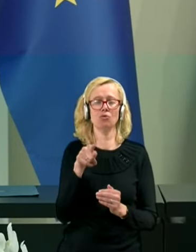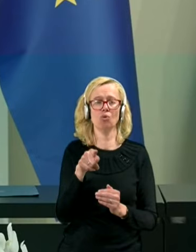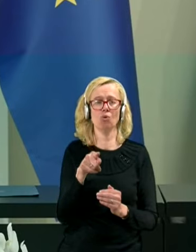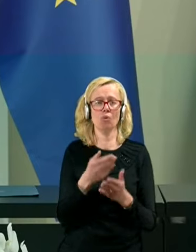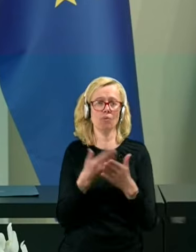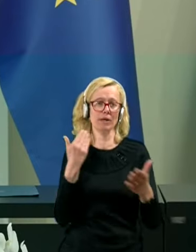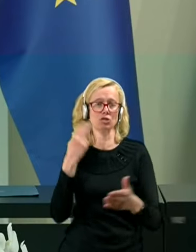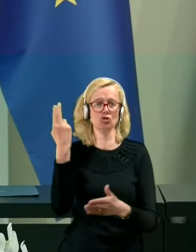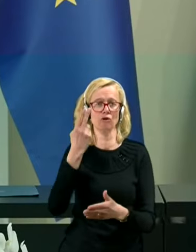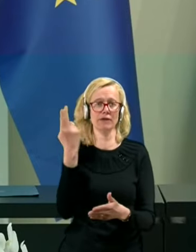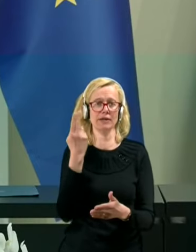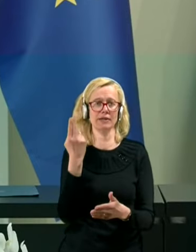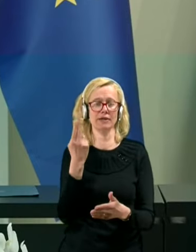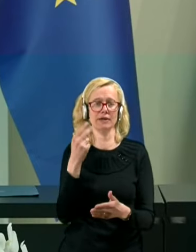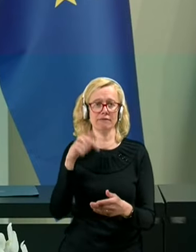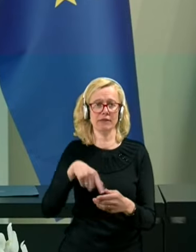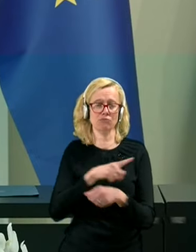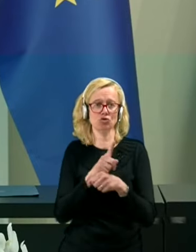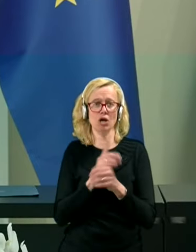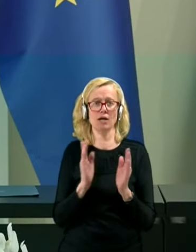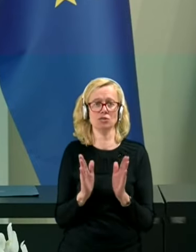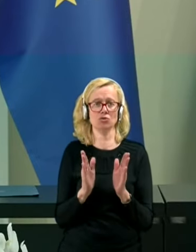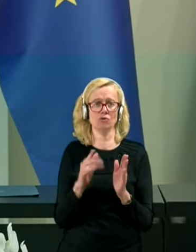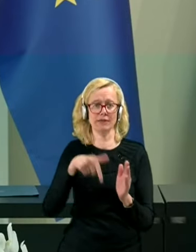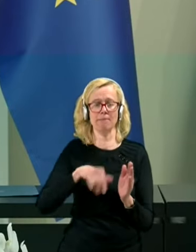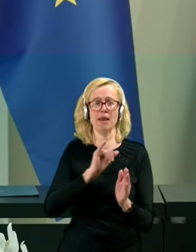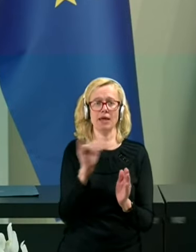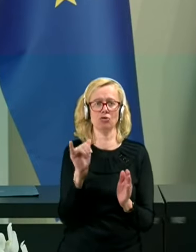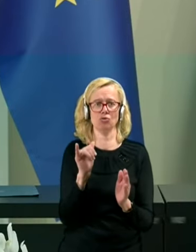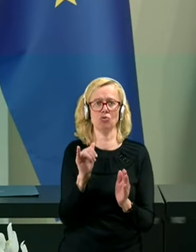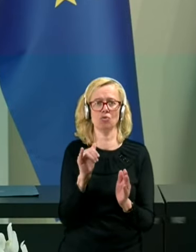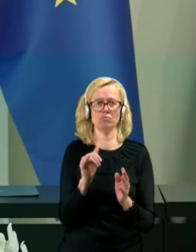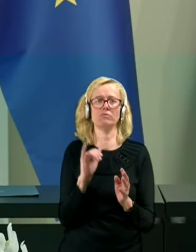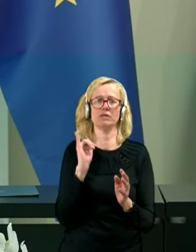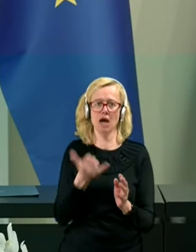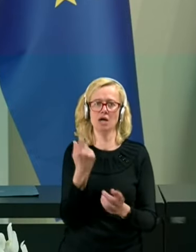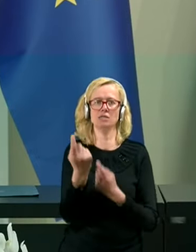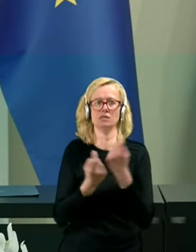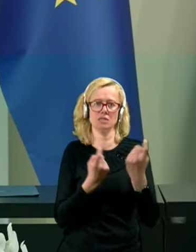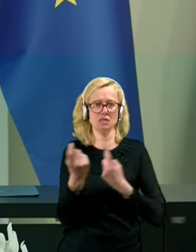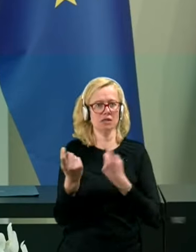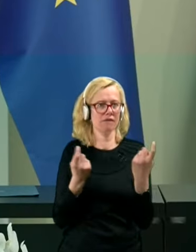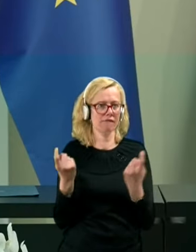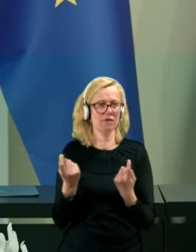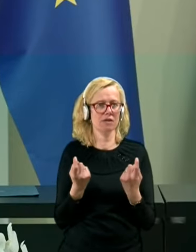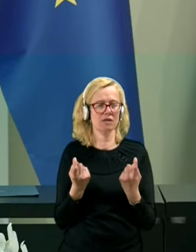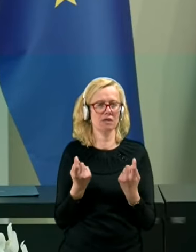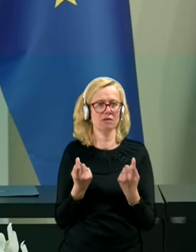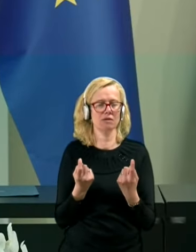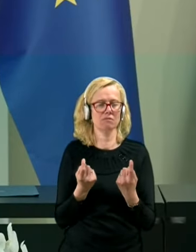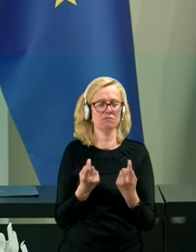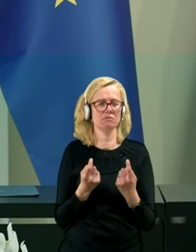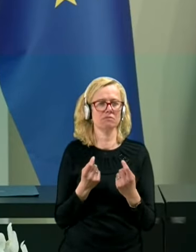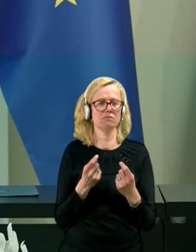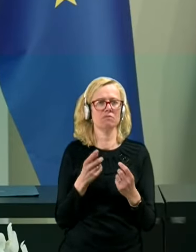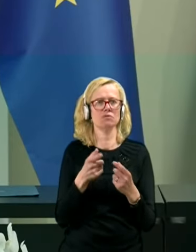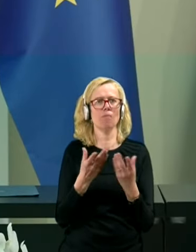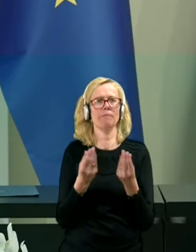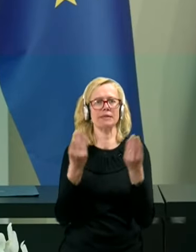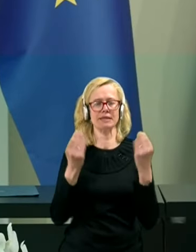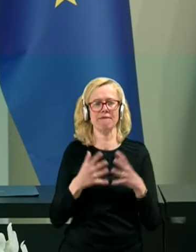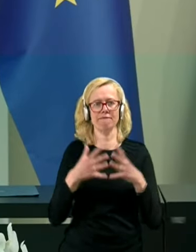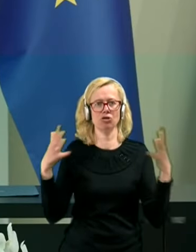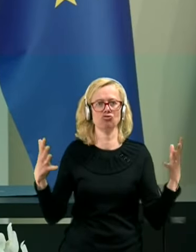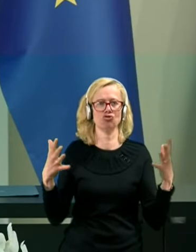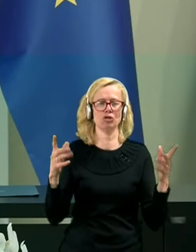Slovenijo v tem času, v tem letu, izzivi, ki so predvsej večji, kot so pa